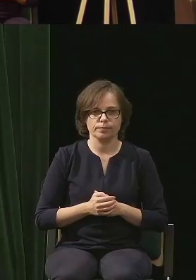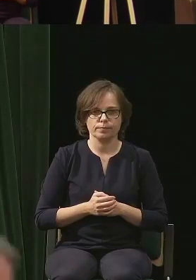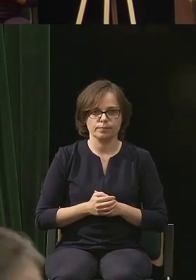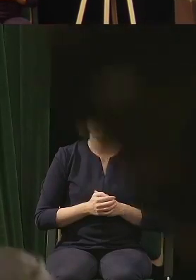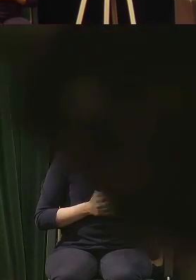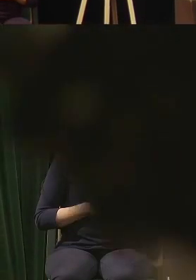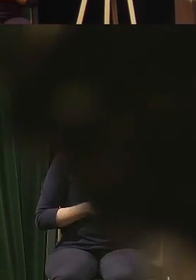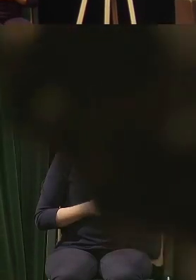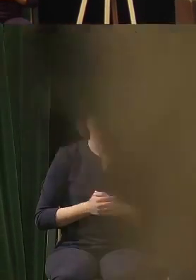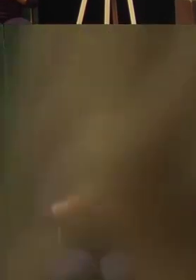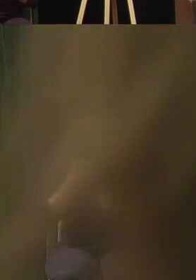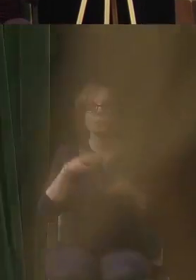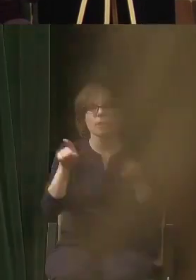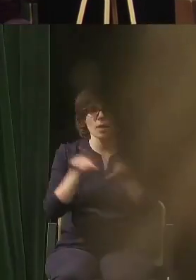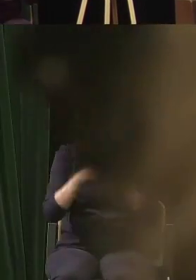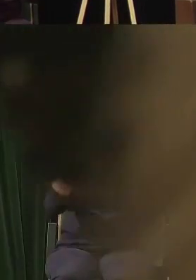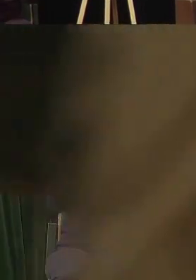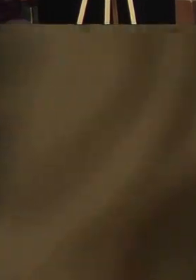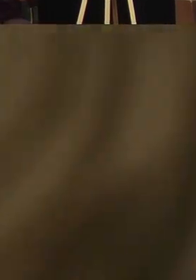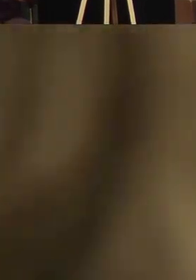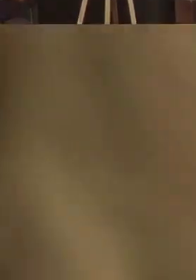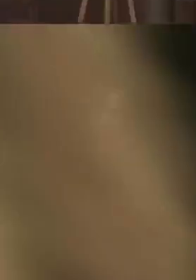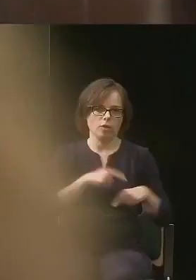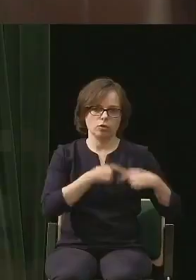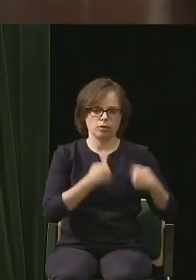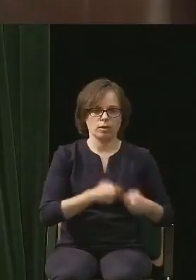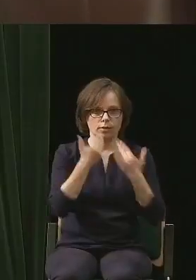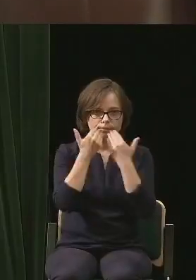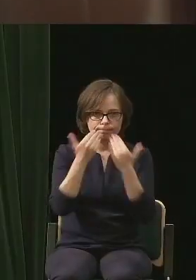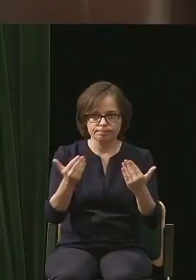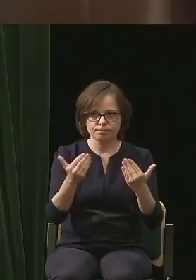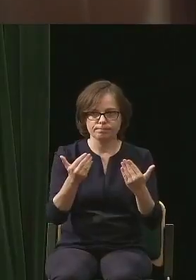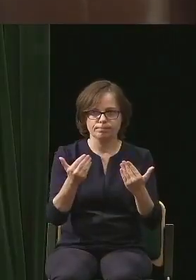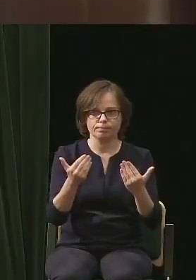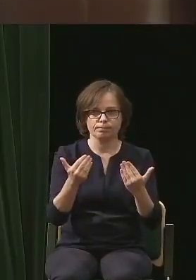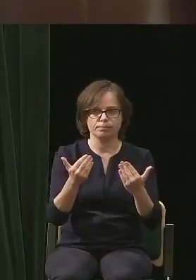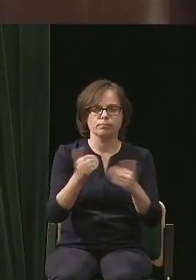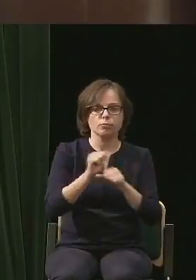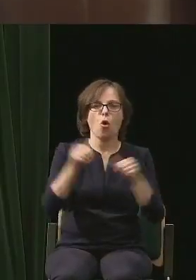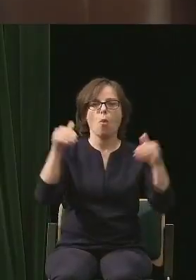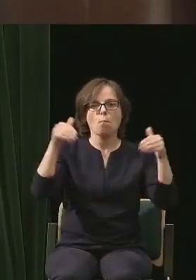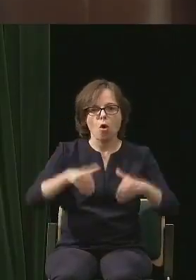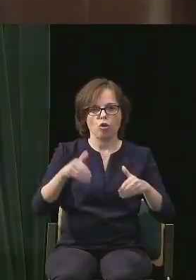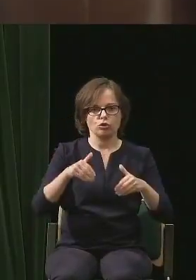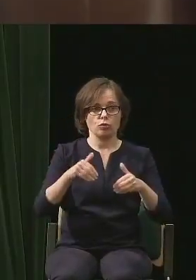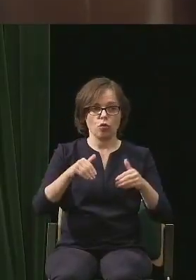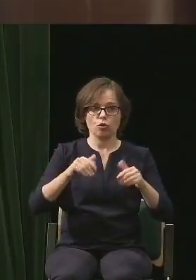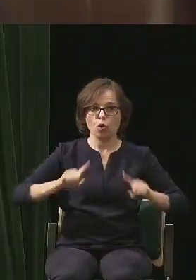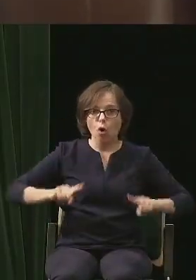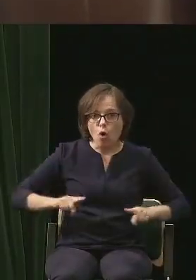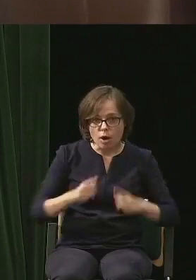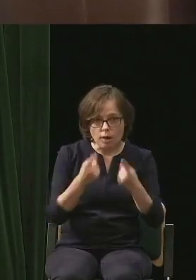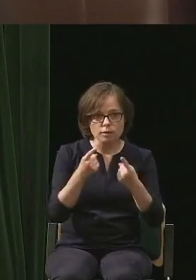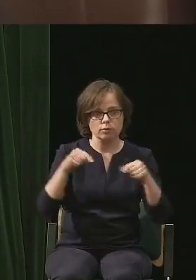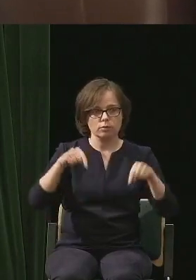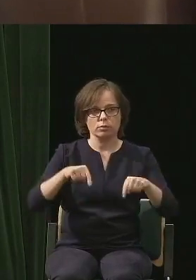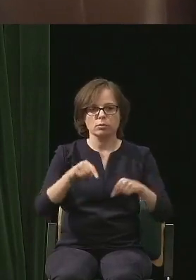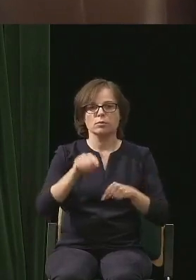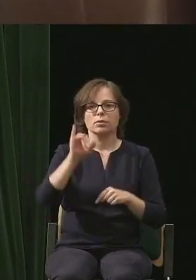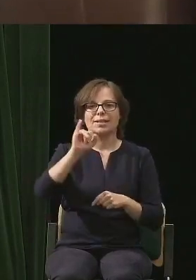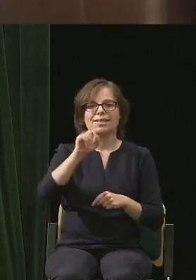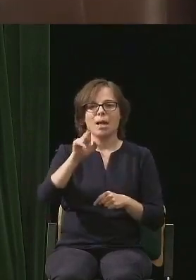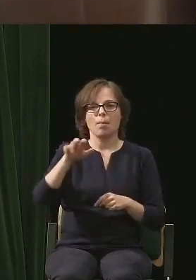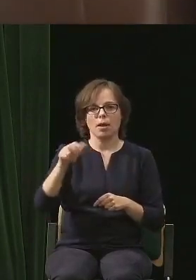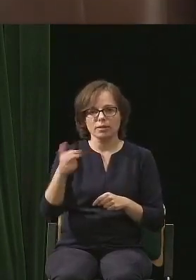Ja również chciałam bardzo serdecznie podziękować za możliwość zorganizowania izabelińskich spotkań z książką,